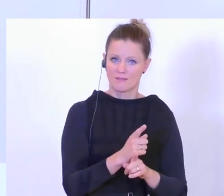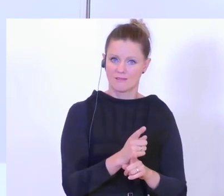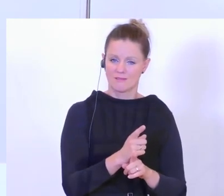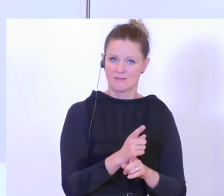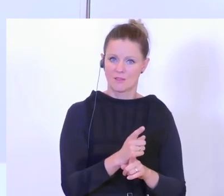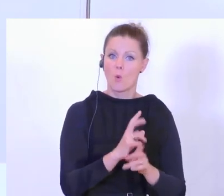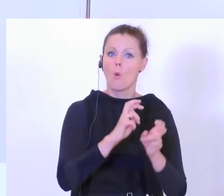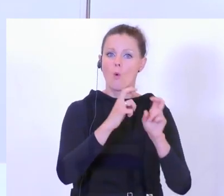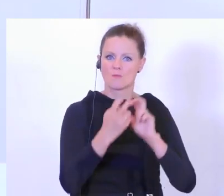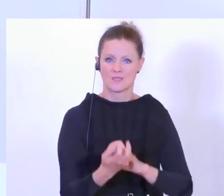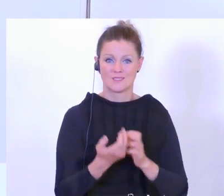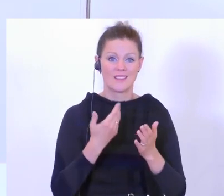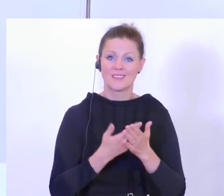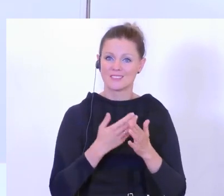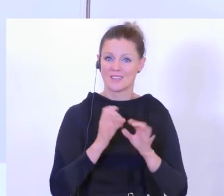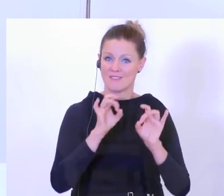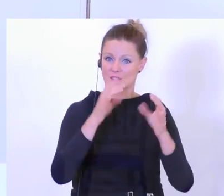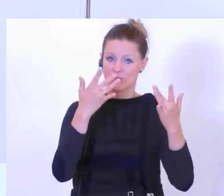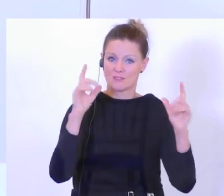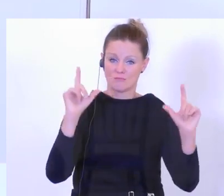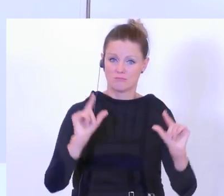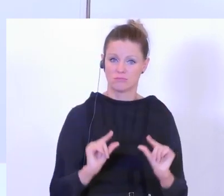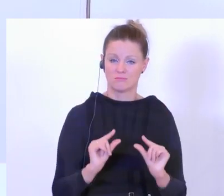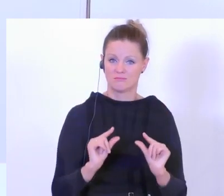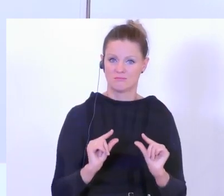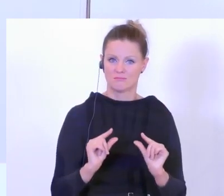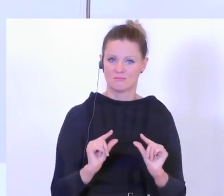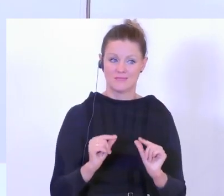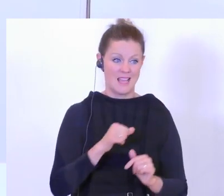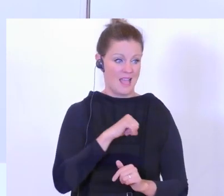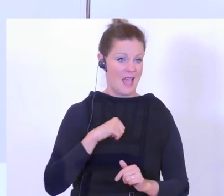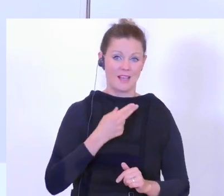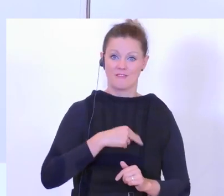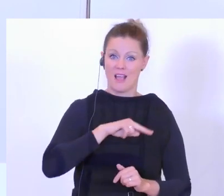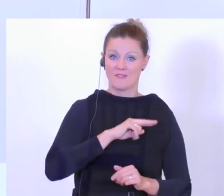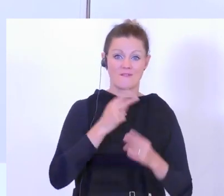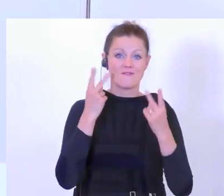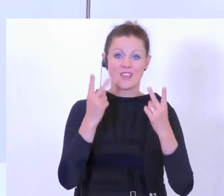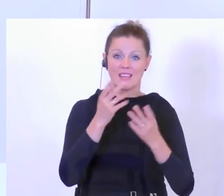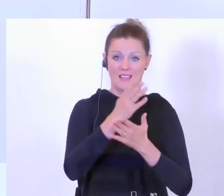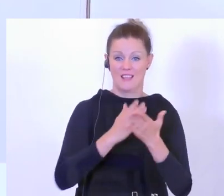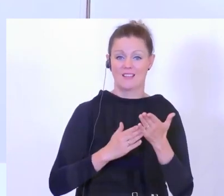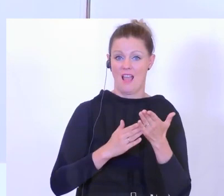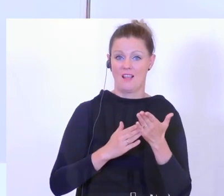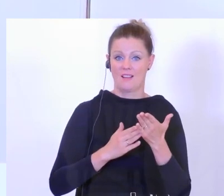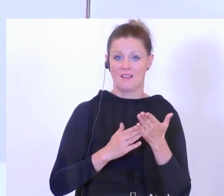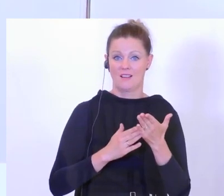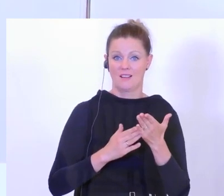verdanken, dass wir so geringe Infektionszahlen jetzt haben. Also das heißt, die Eigenverantwortung ist von Beginn weg immer ein wesentlicher Teil der